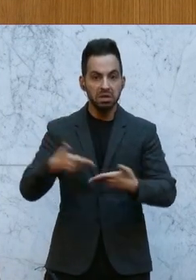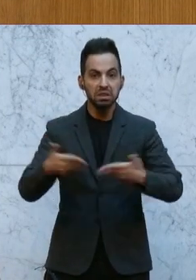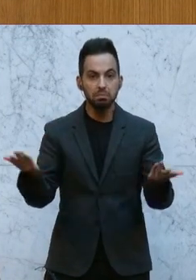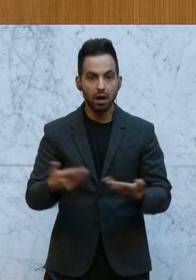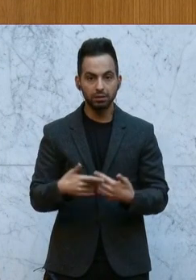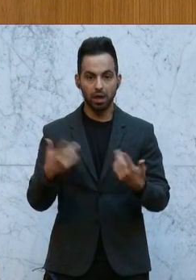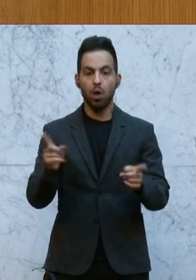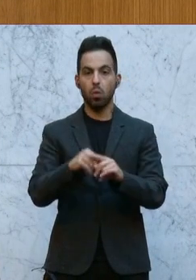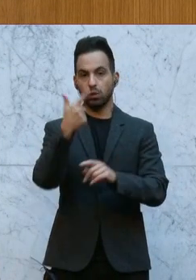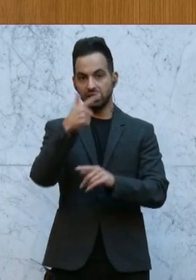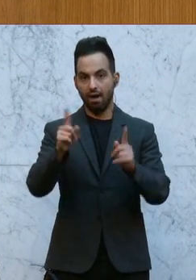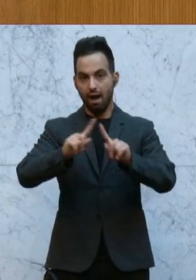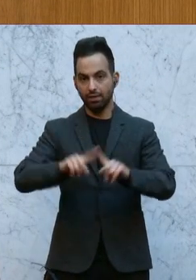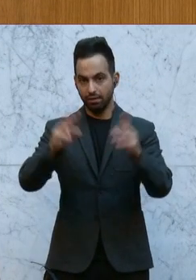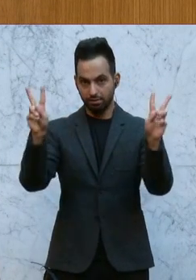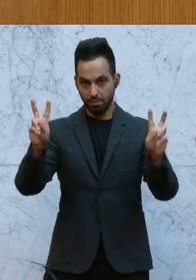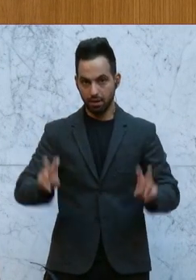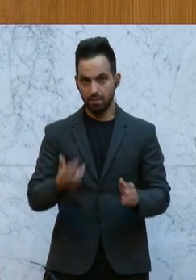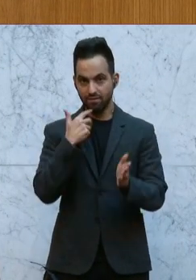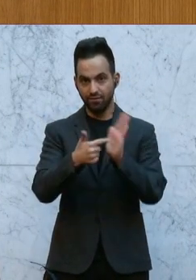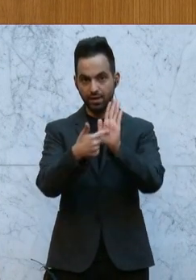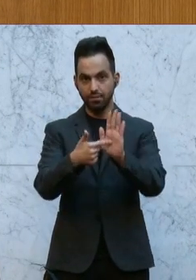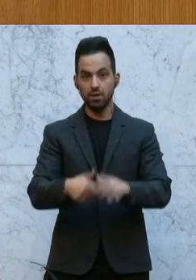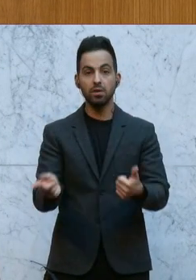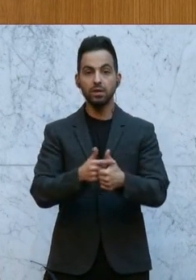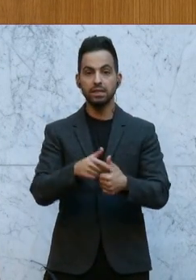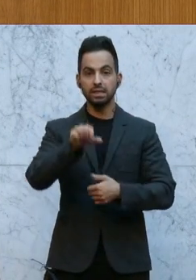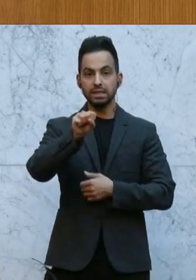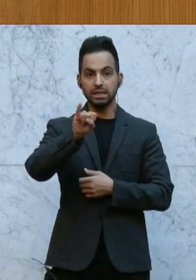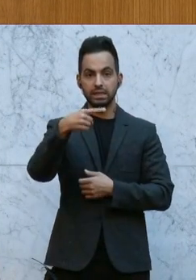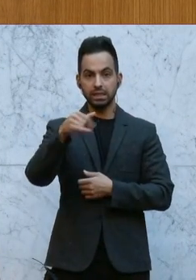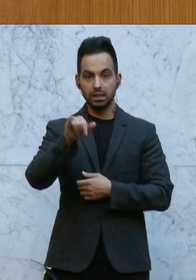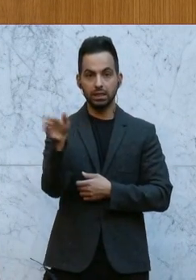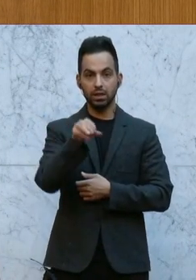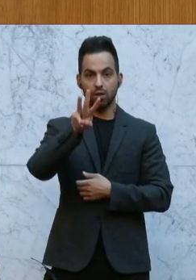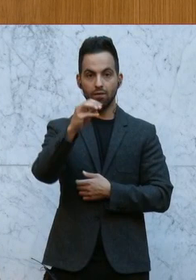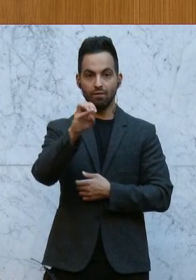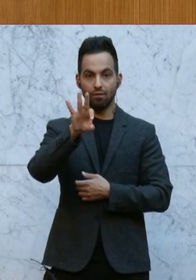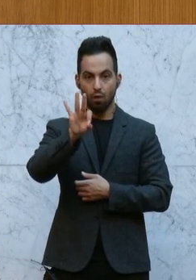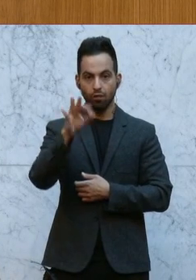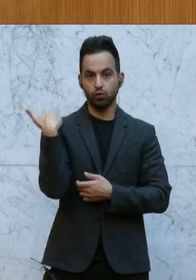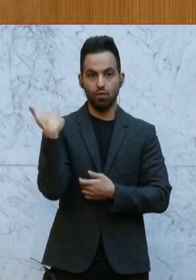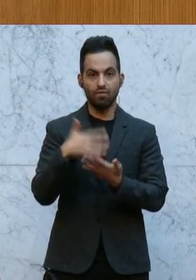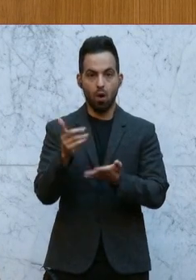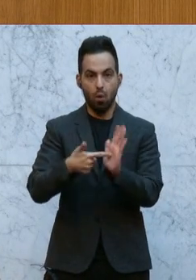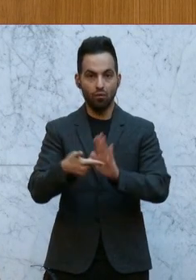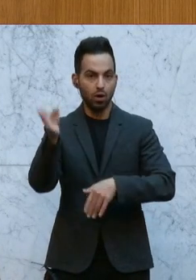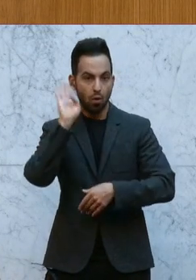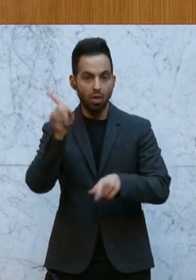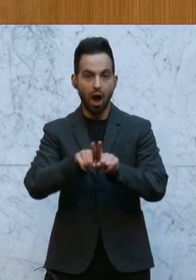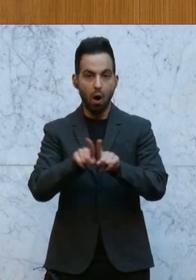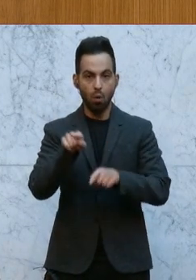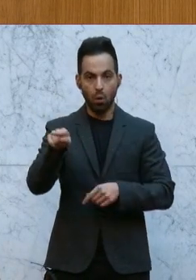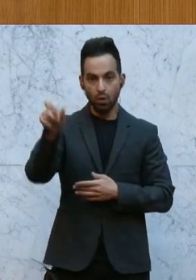ich mache weiter mit zwei anderen Geschichten. Den Sigi Wolf, das haben wir jetzt schon öfter gehört, ein, ebenfalls